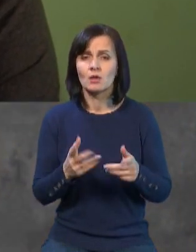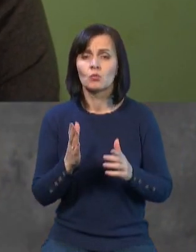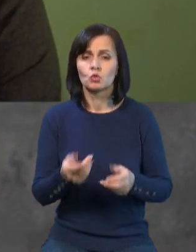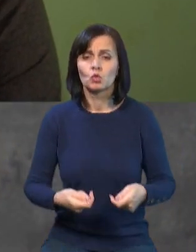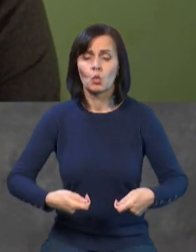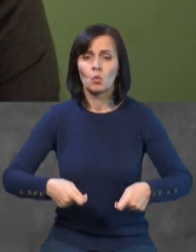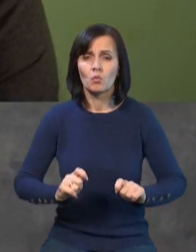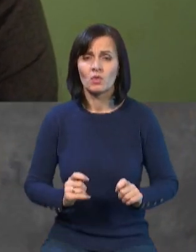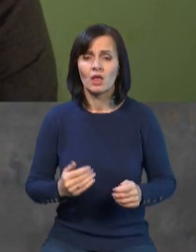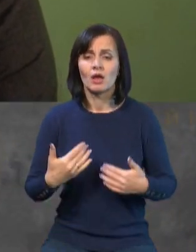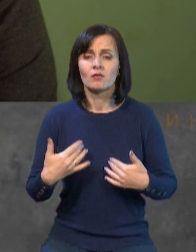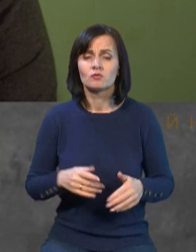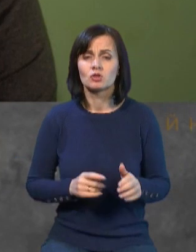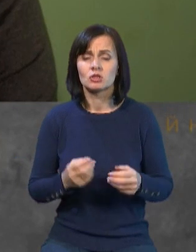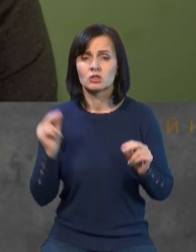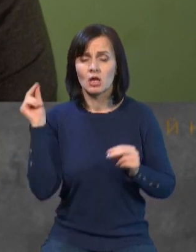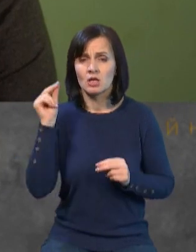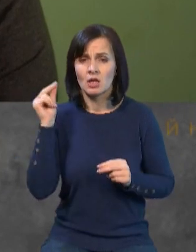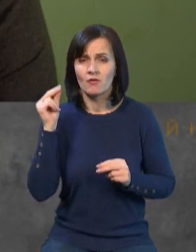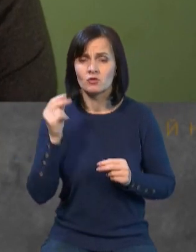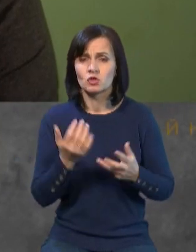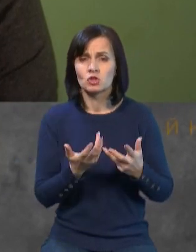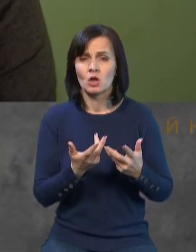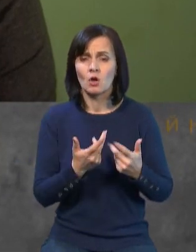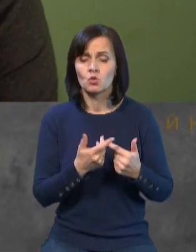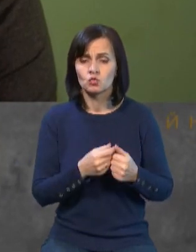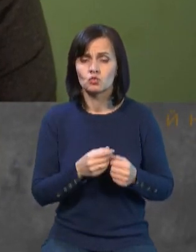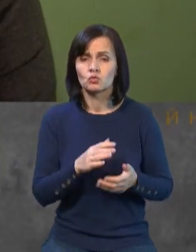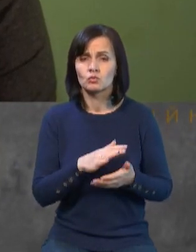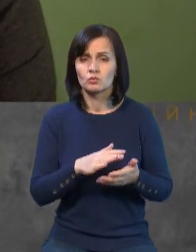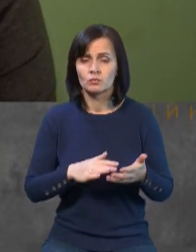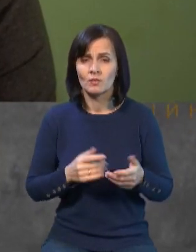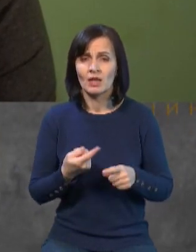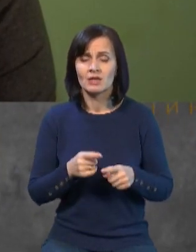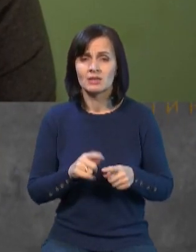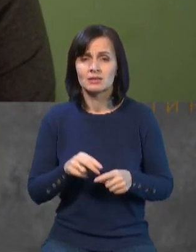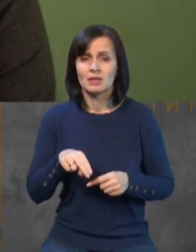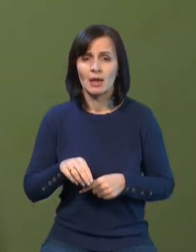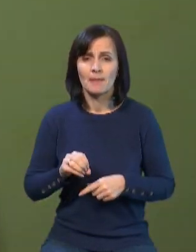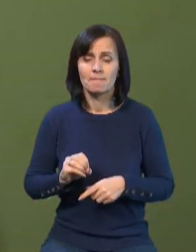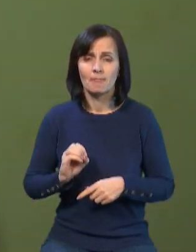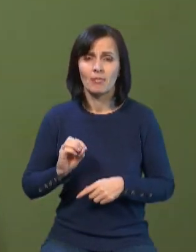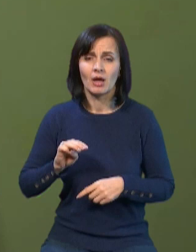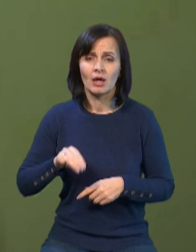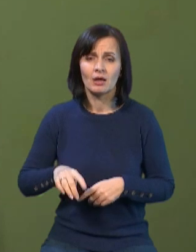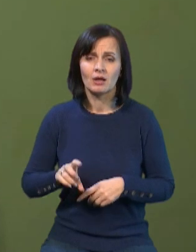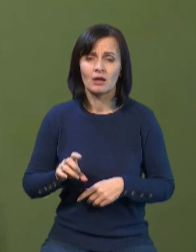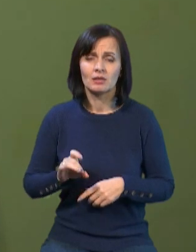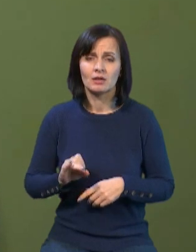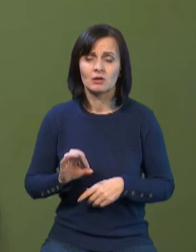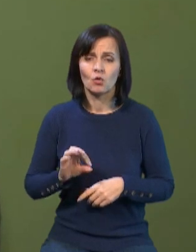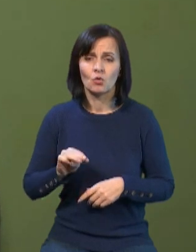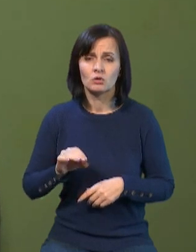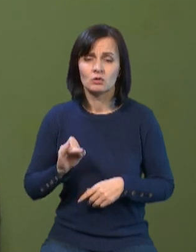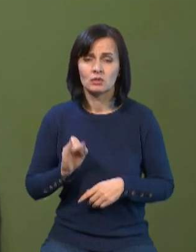вже навчання розрахунків йде, це комплекси «Петріот» з версії «Пак-3» з ракетами «МСІ». Це